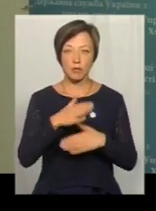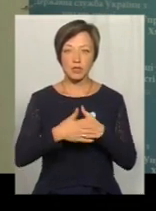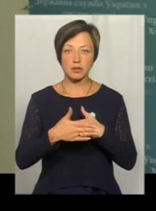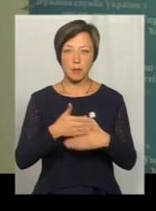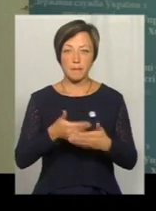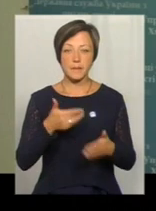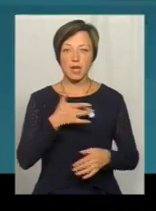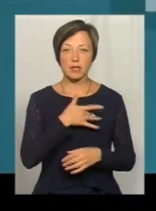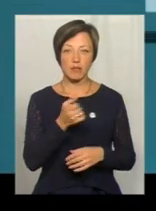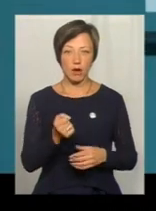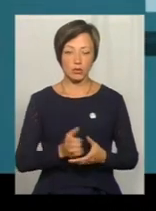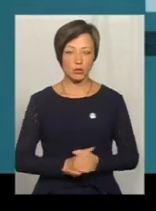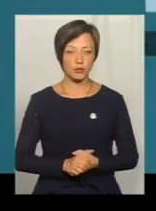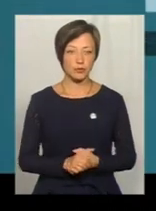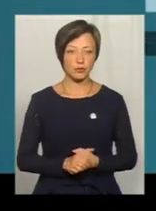до предінфарктного.